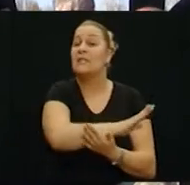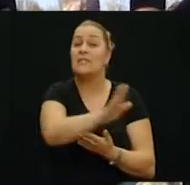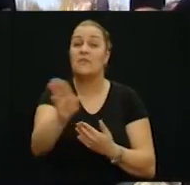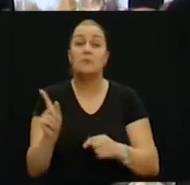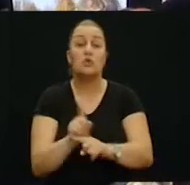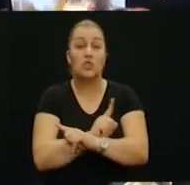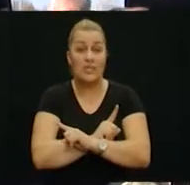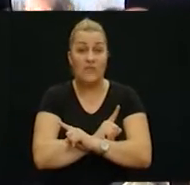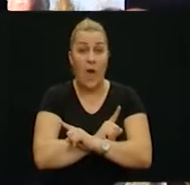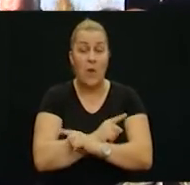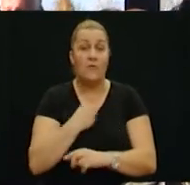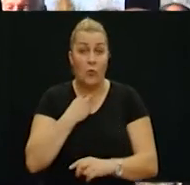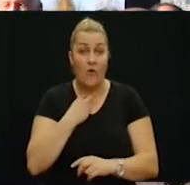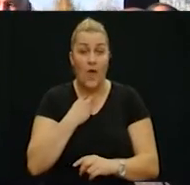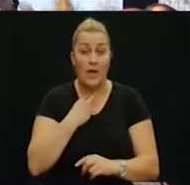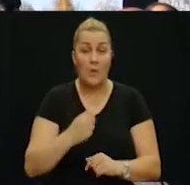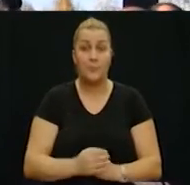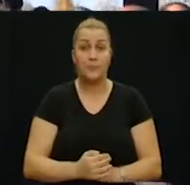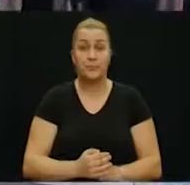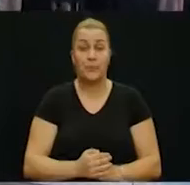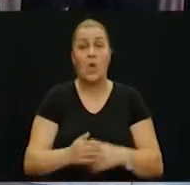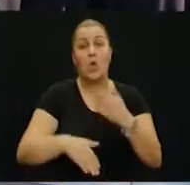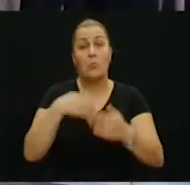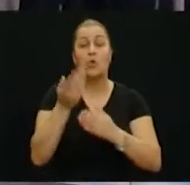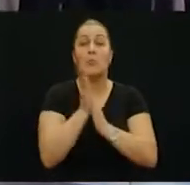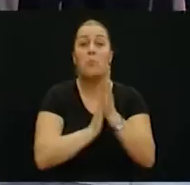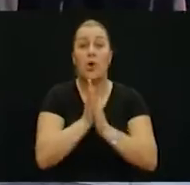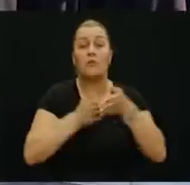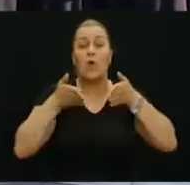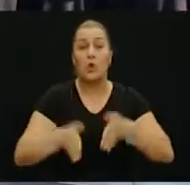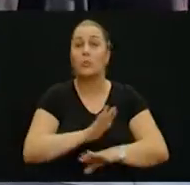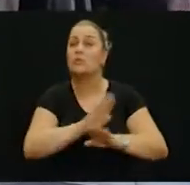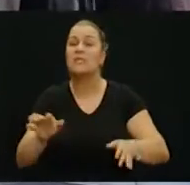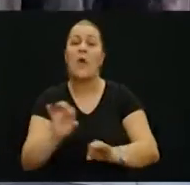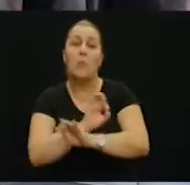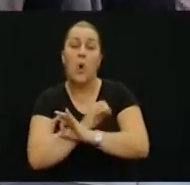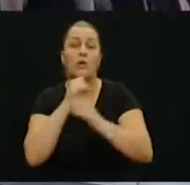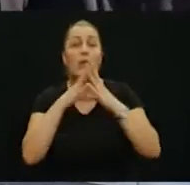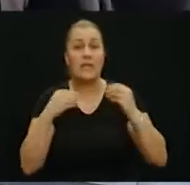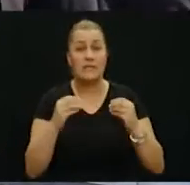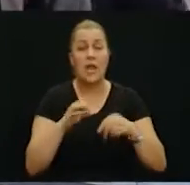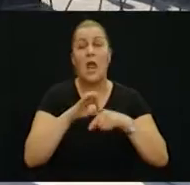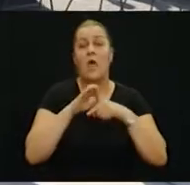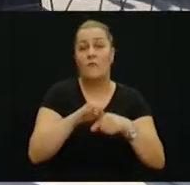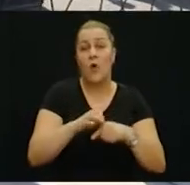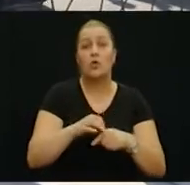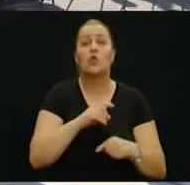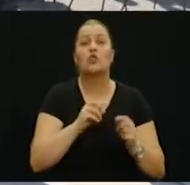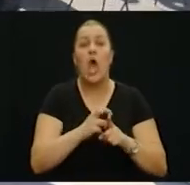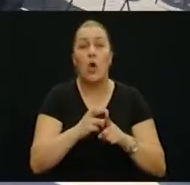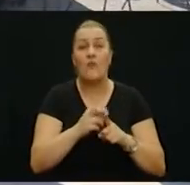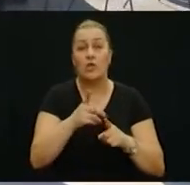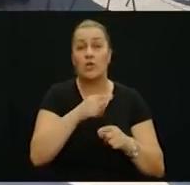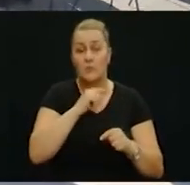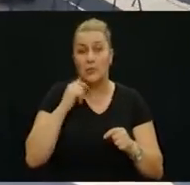prema svim žrtvama Vukovara. Potom je molitu na groblju za sve poginula i nestale molio Đakovački i Osječki